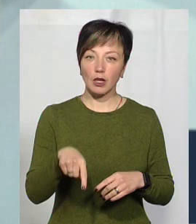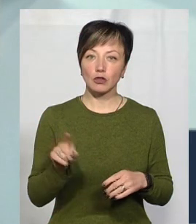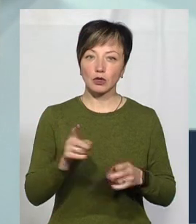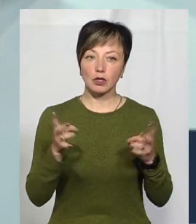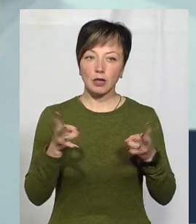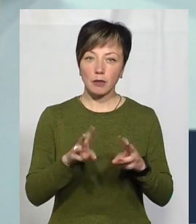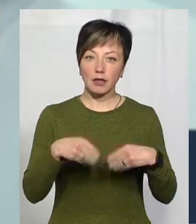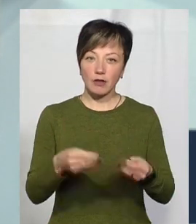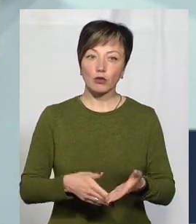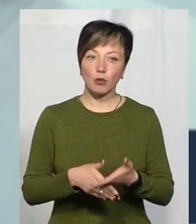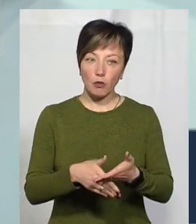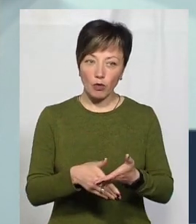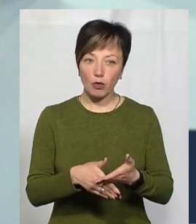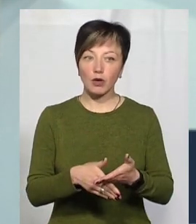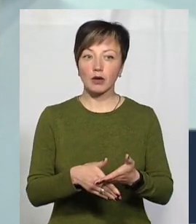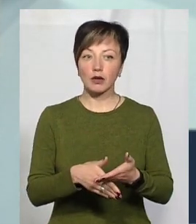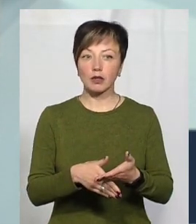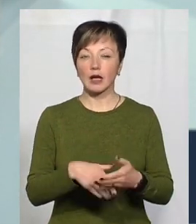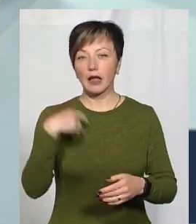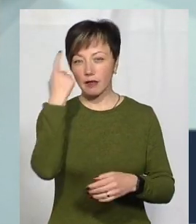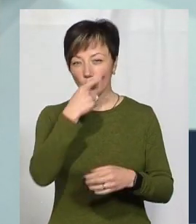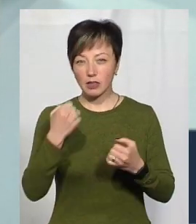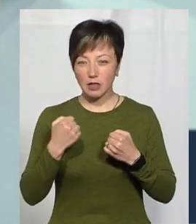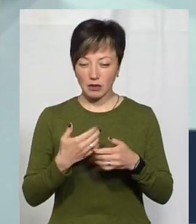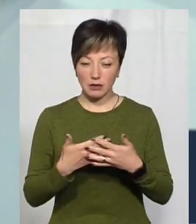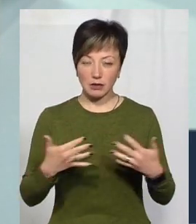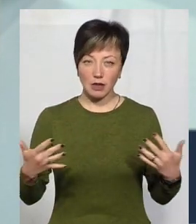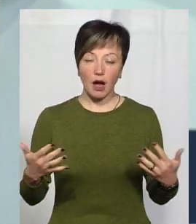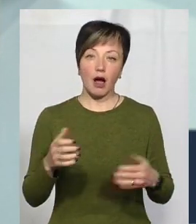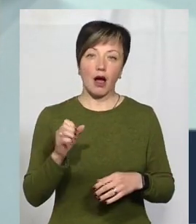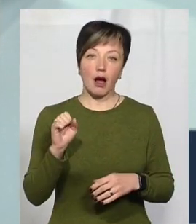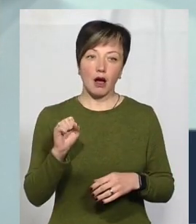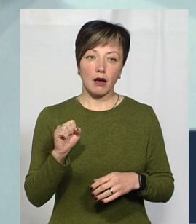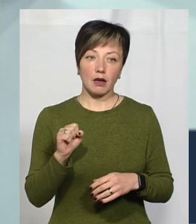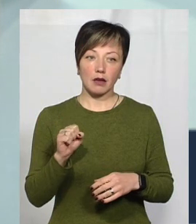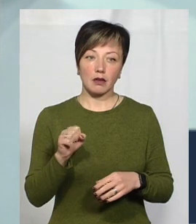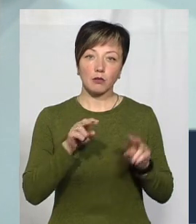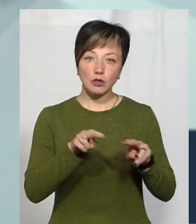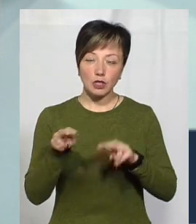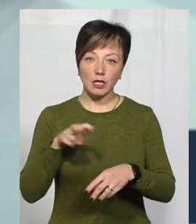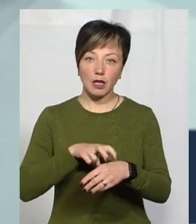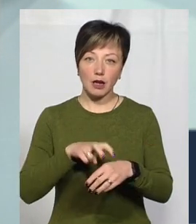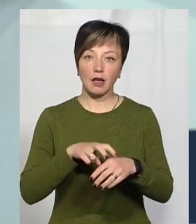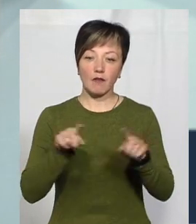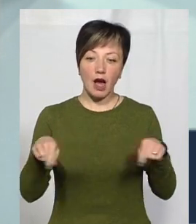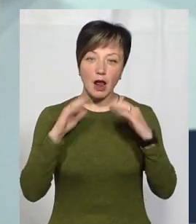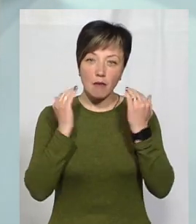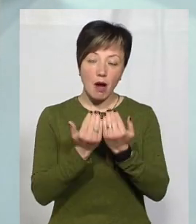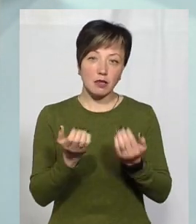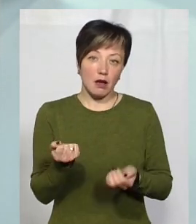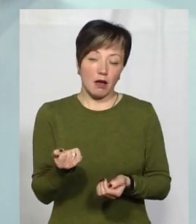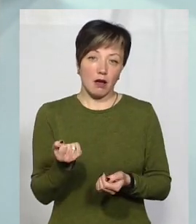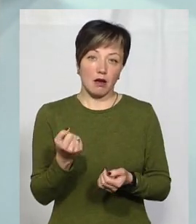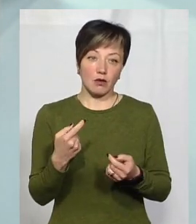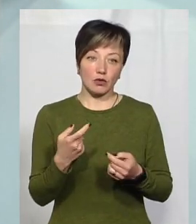треба надавати допомогу, засоби індивігального захисту, медикаментозне, спостереження лікарів, реанімація. А з